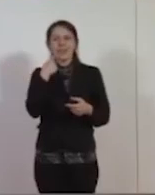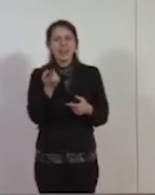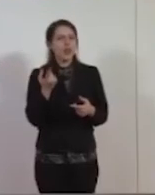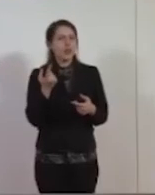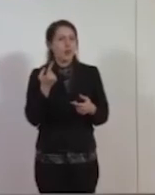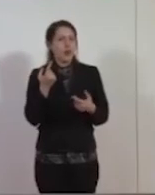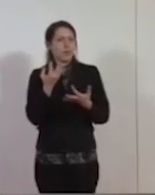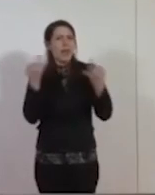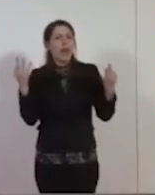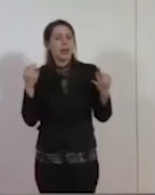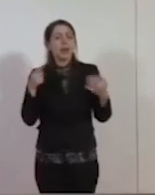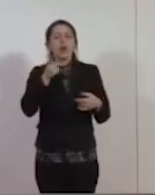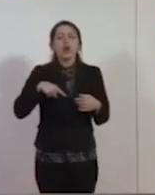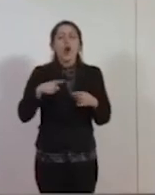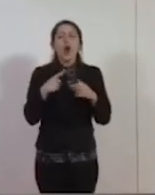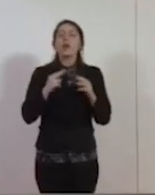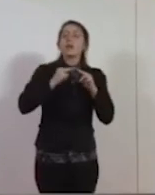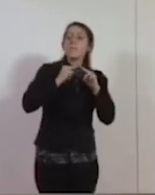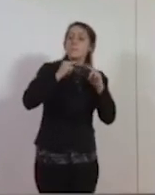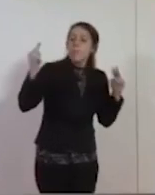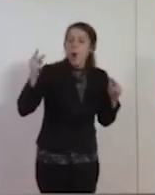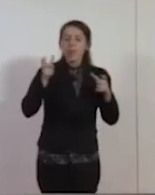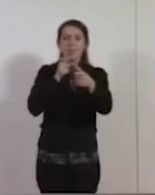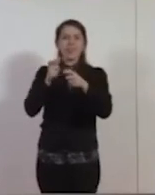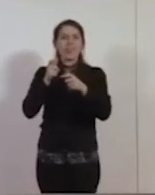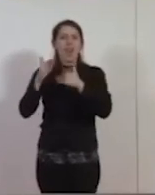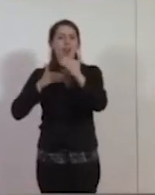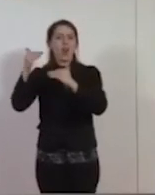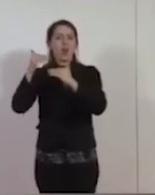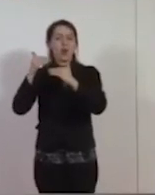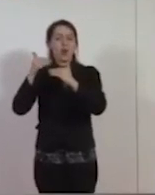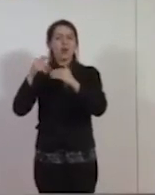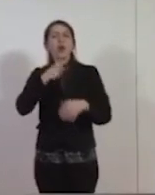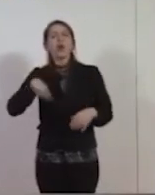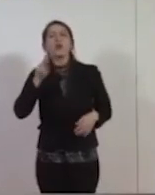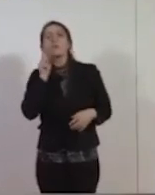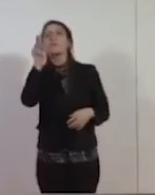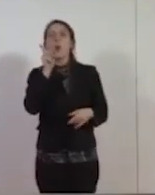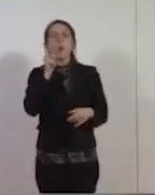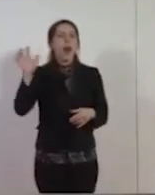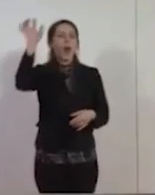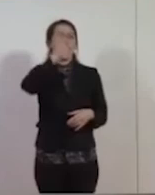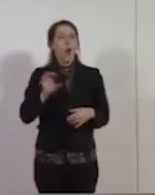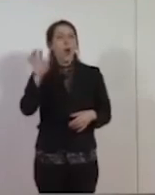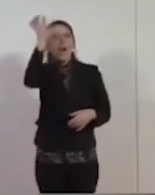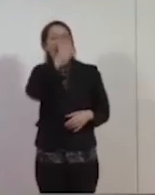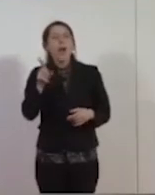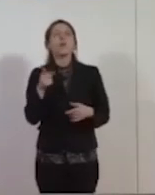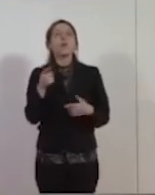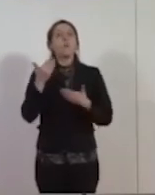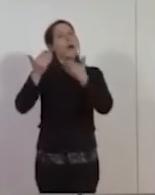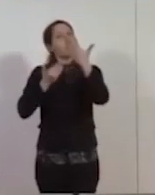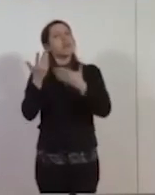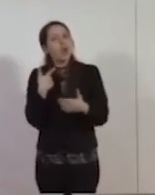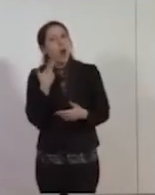di Matteo, per costruire ponti e dialogo. Il nostro orizzonte è l'Europa. Un'Europa che vogliamo migliorare,